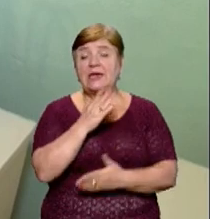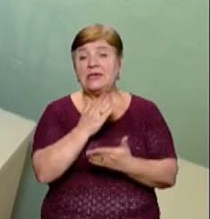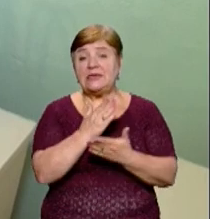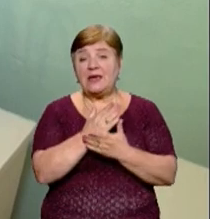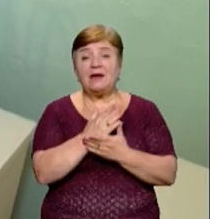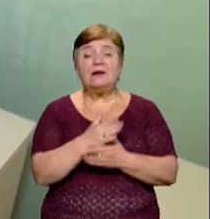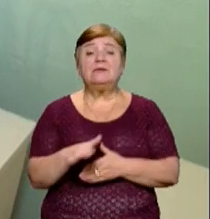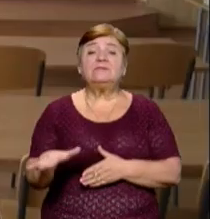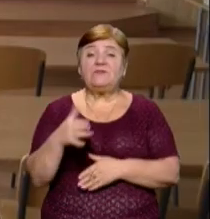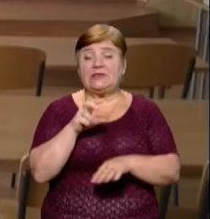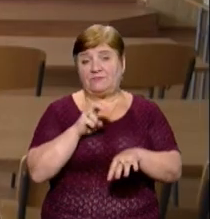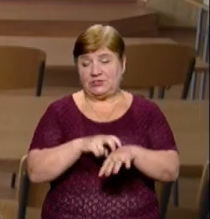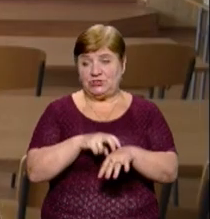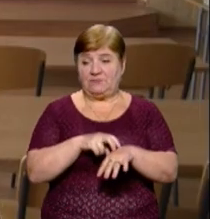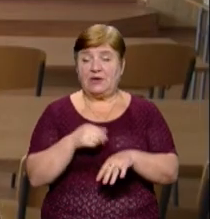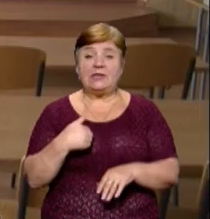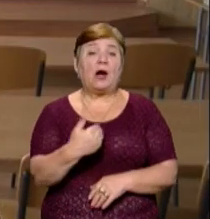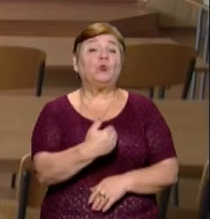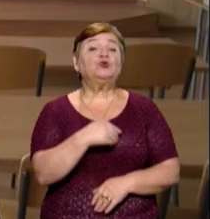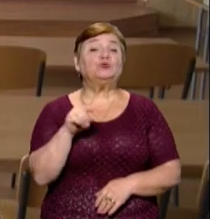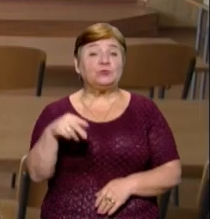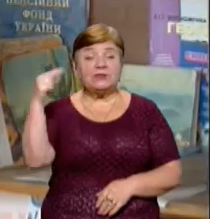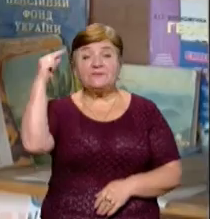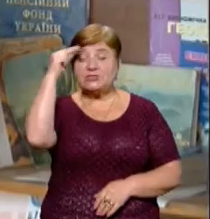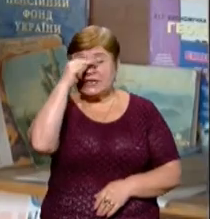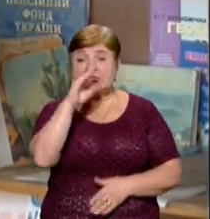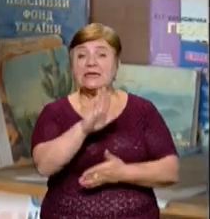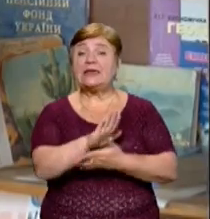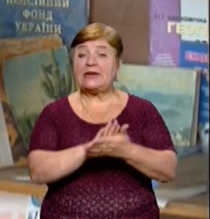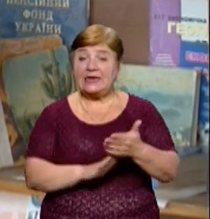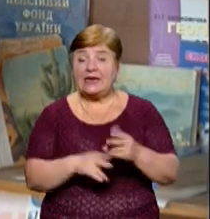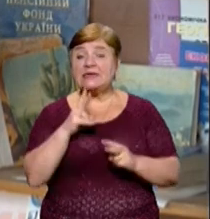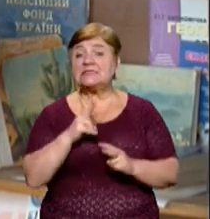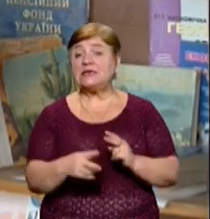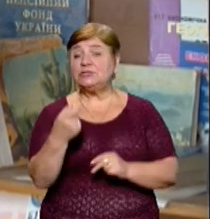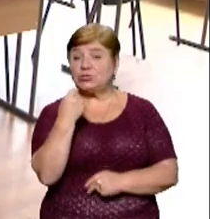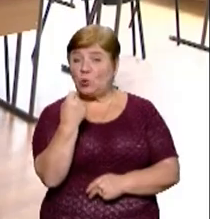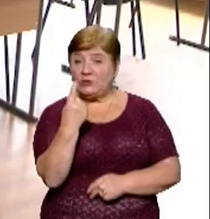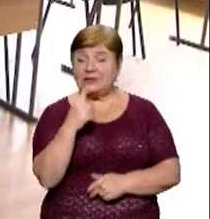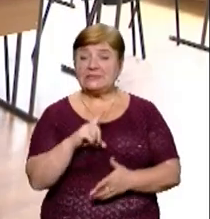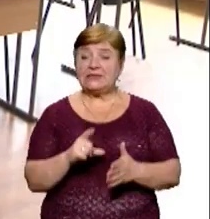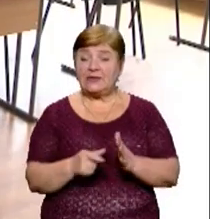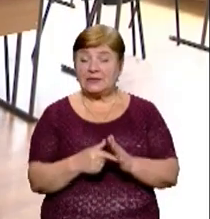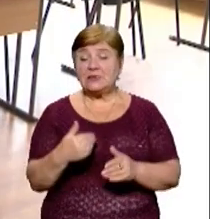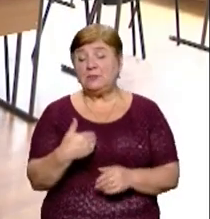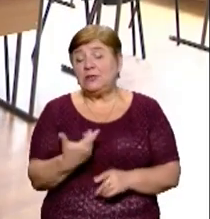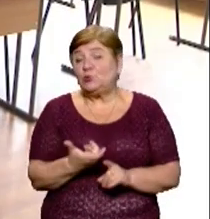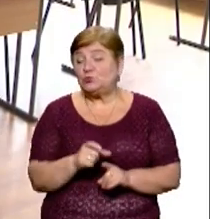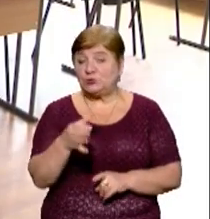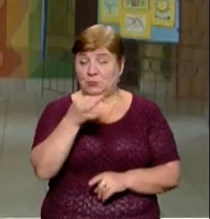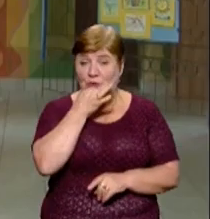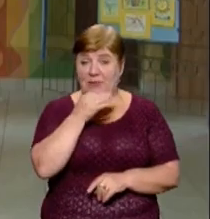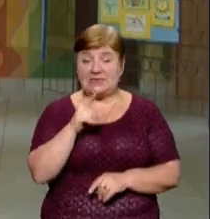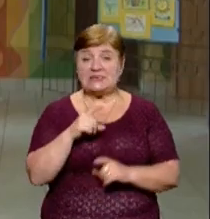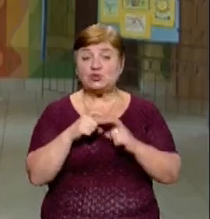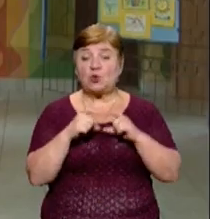від медиків. Я хочу тут навчатися надалі, закінчити 11-й клас. Мені тут подобається, тут ця